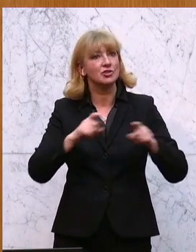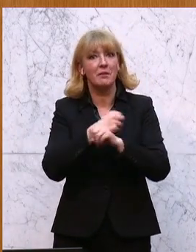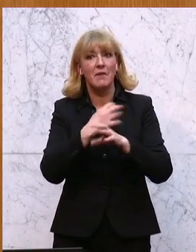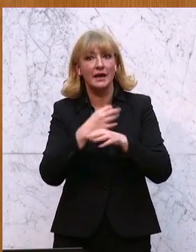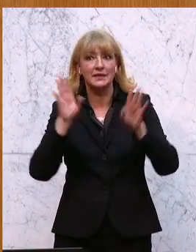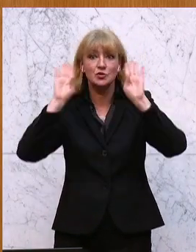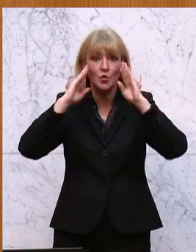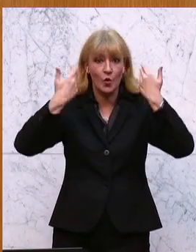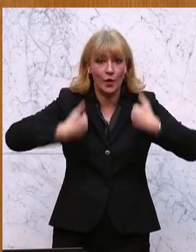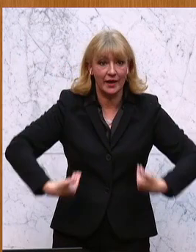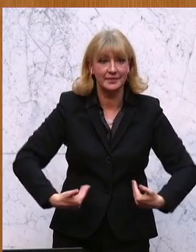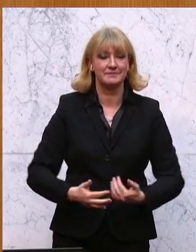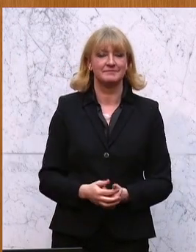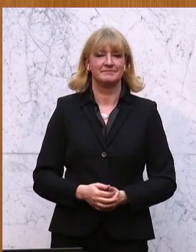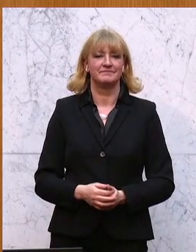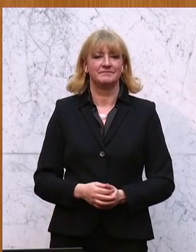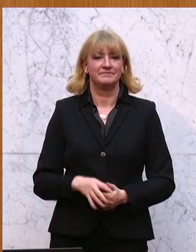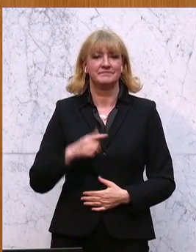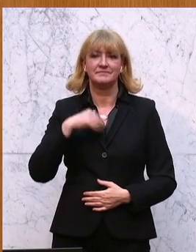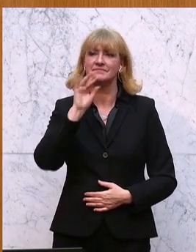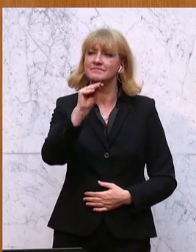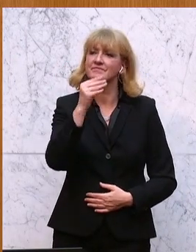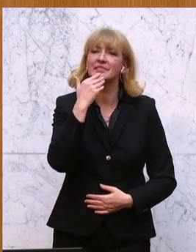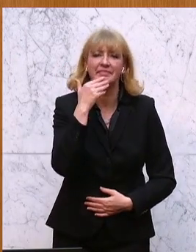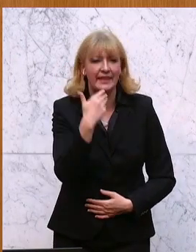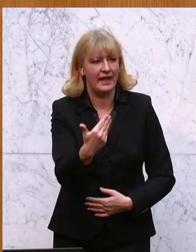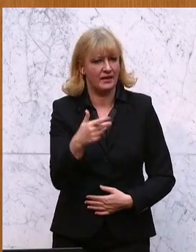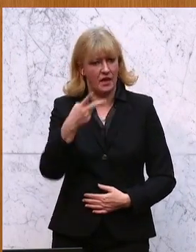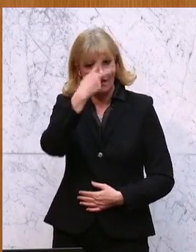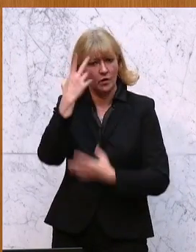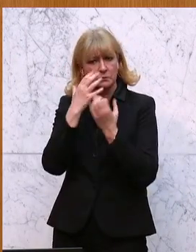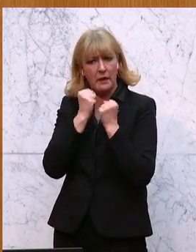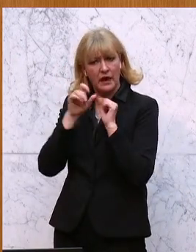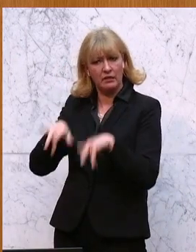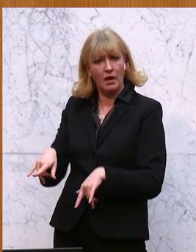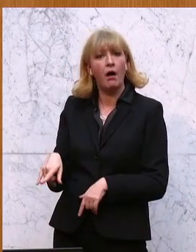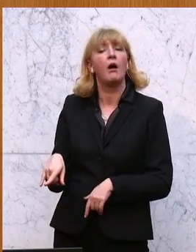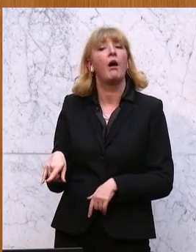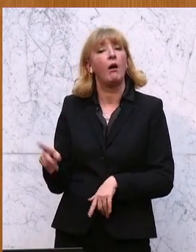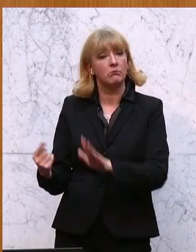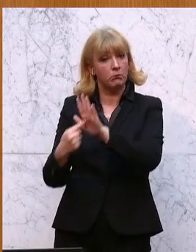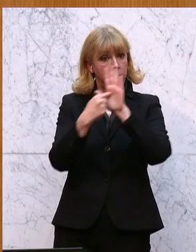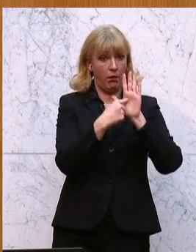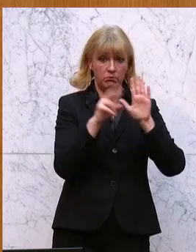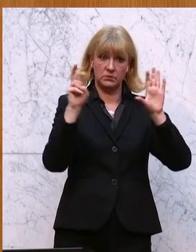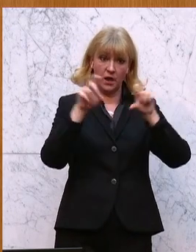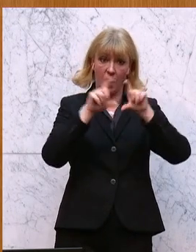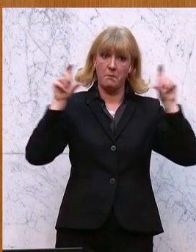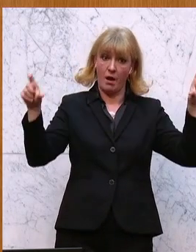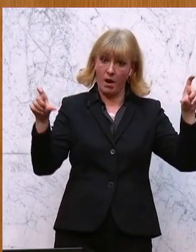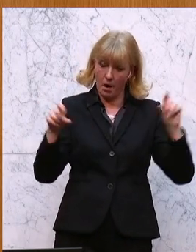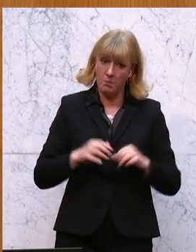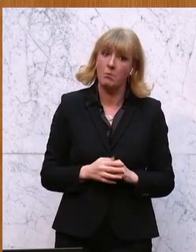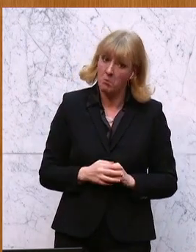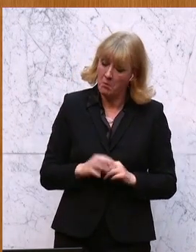zuhören. Ich möchte mich auch bedanken für dieses Volksbegehren, weil es hat ein Thema aufgezeigt und wir haben da in mehrerer Hinsicht